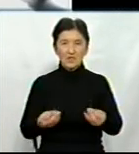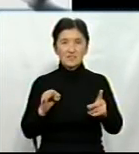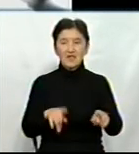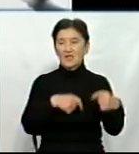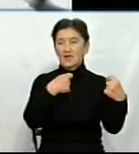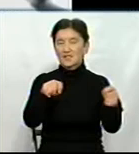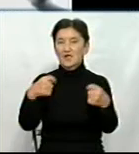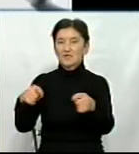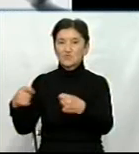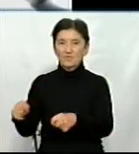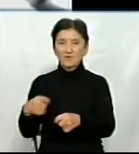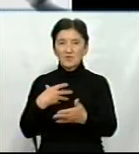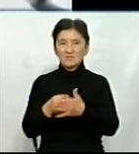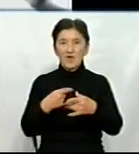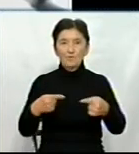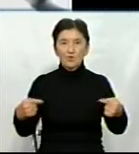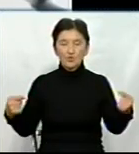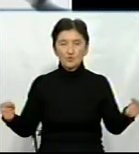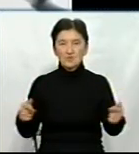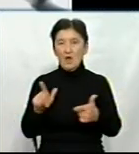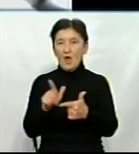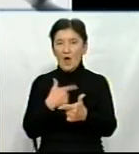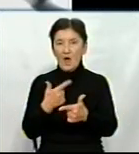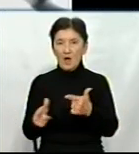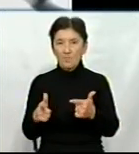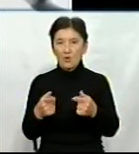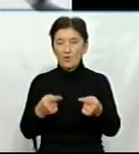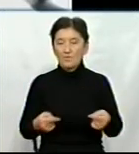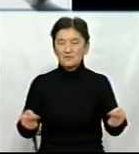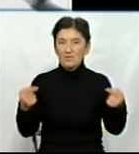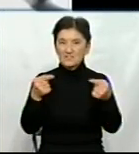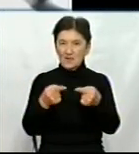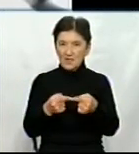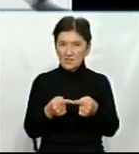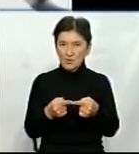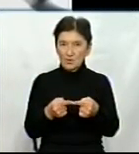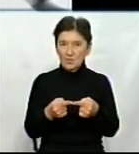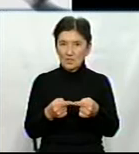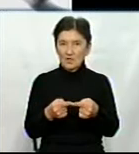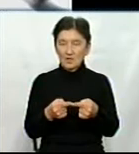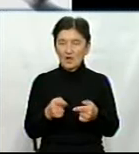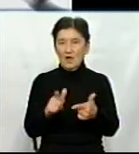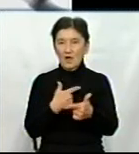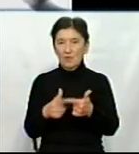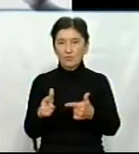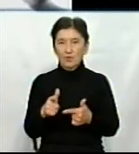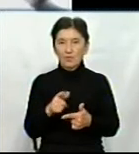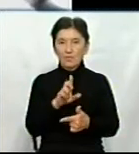свою продукцію або безпосередньо бі-ту-бі, або